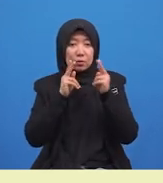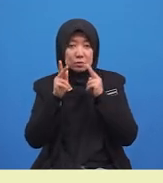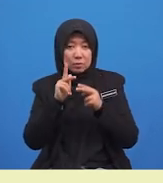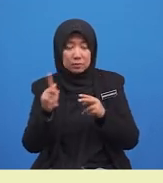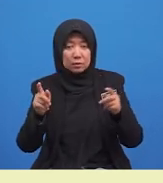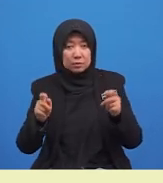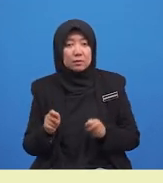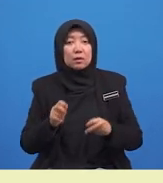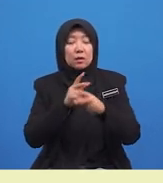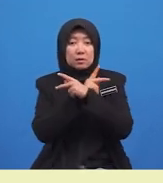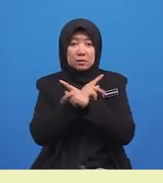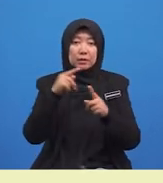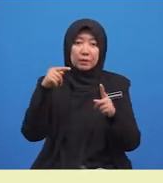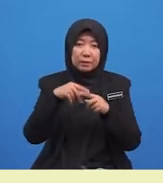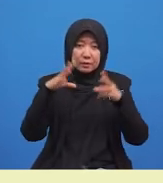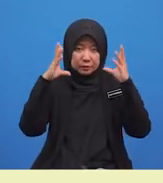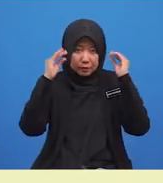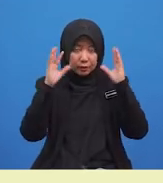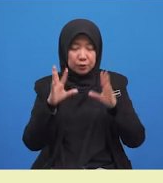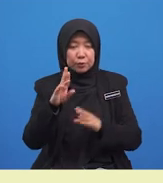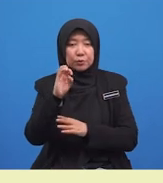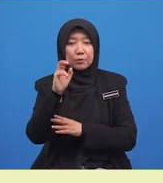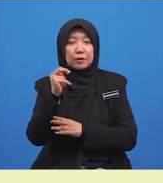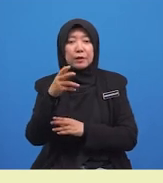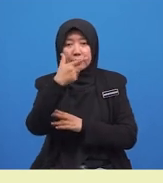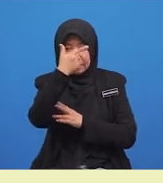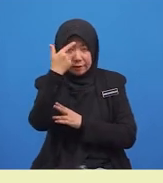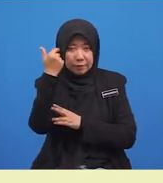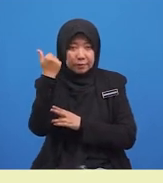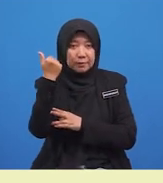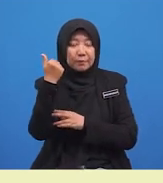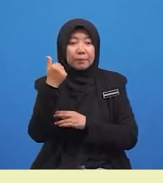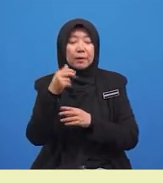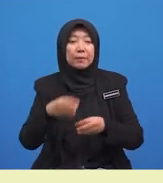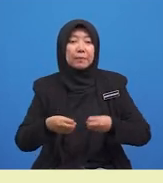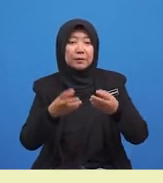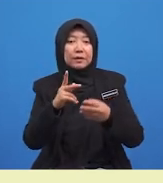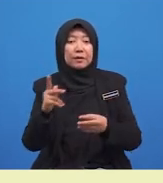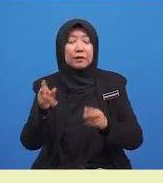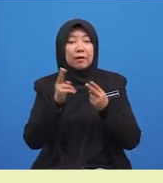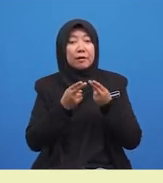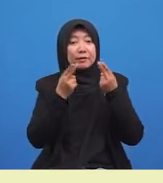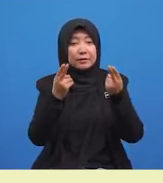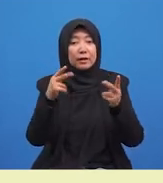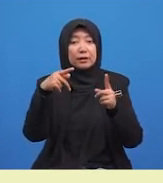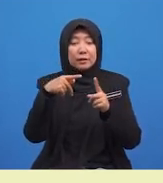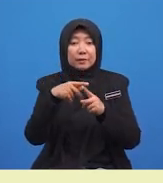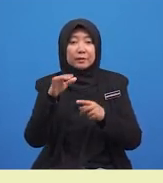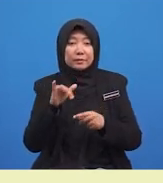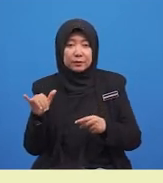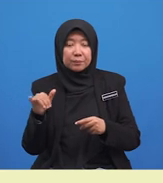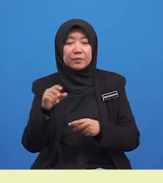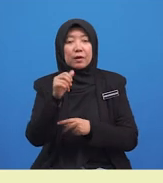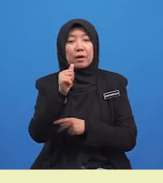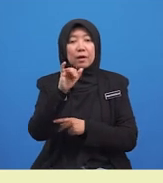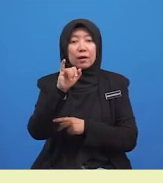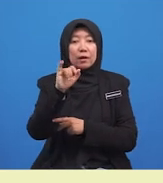terima kasih kepada Cikgu Ruhana kerana memberikan hadiah kepada dia. Aileen